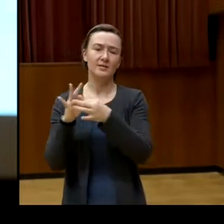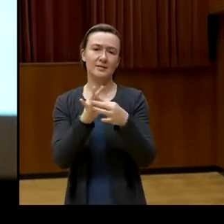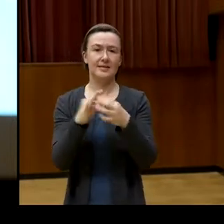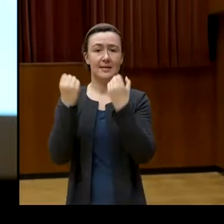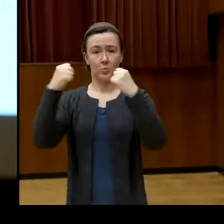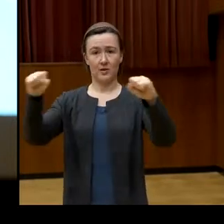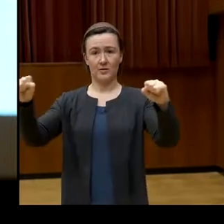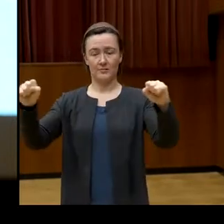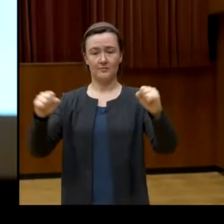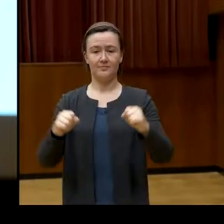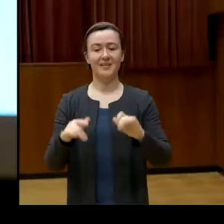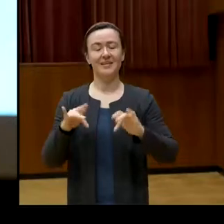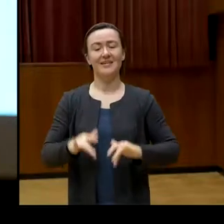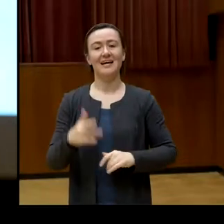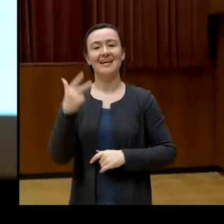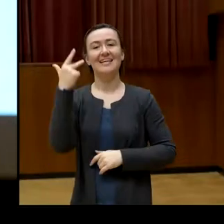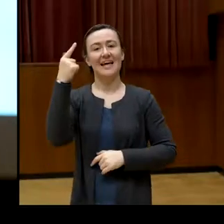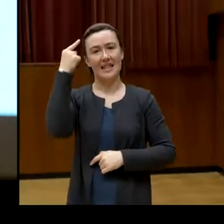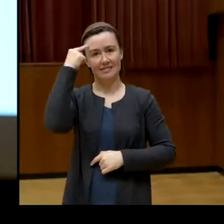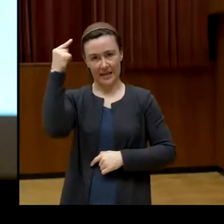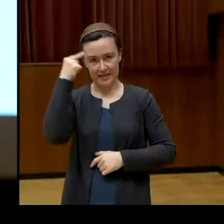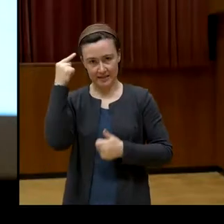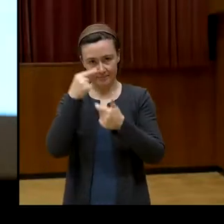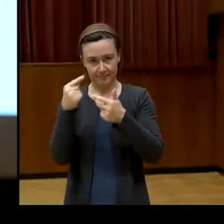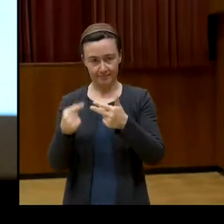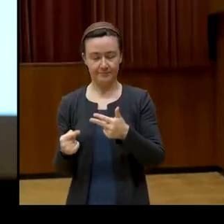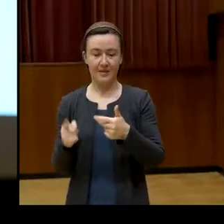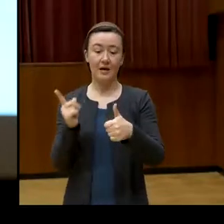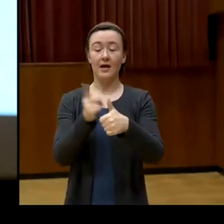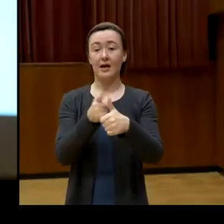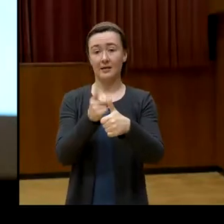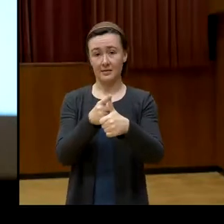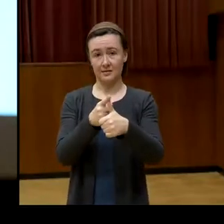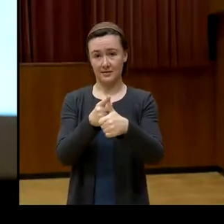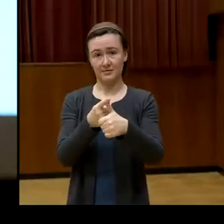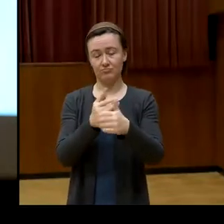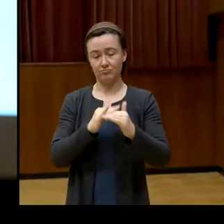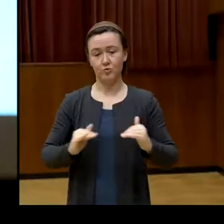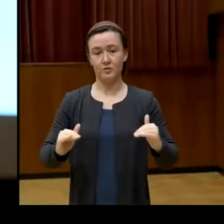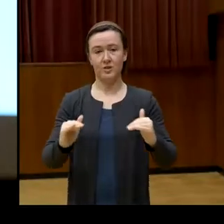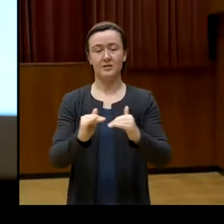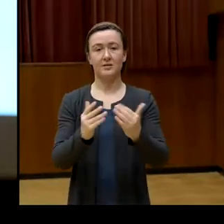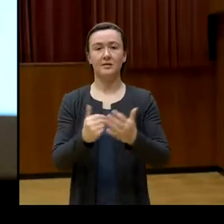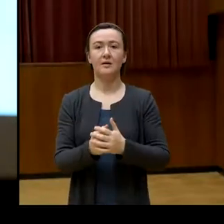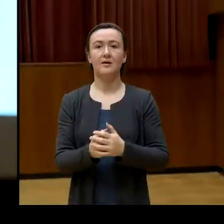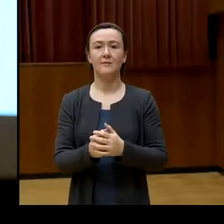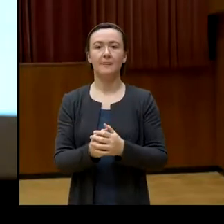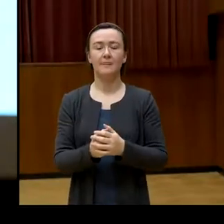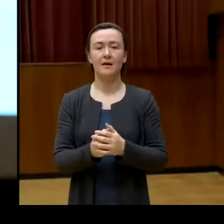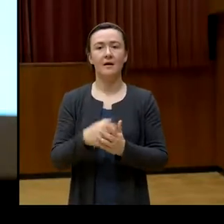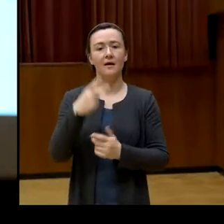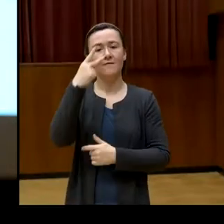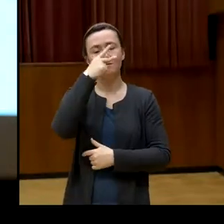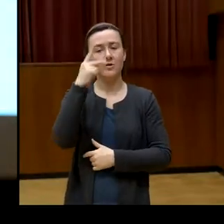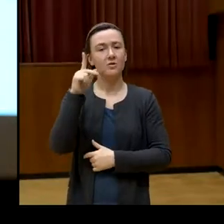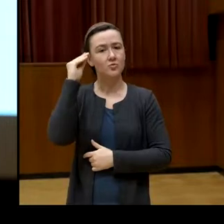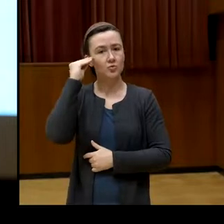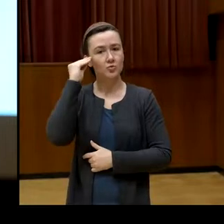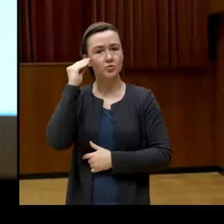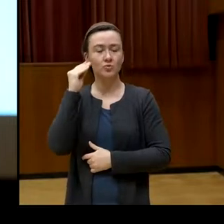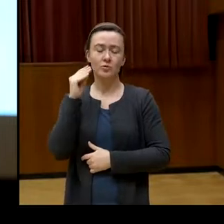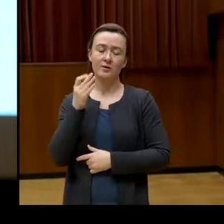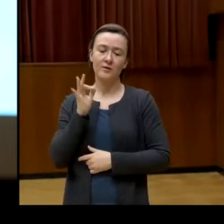drei Thesen. Erste These und einmal ganz grundsätzlich, Volkshochschulen stehen für das Menschenrecht auf Bildung.